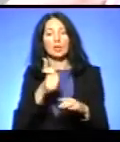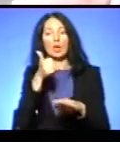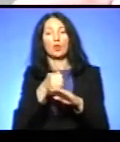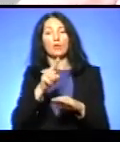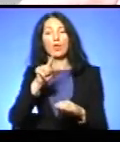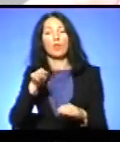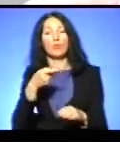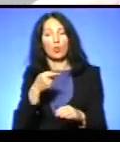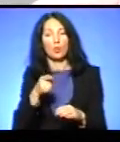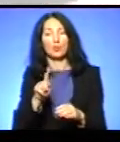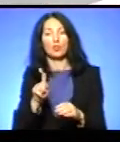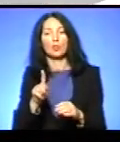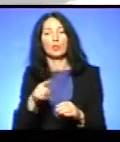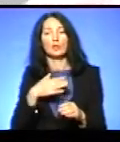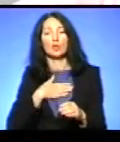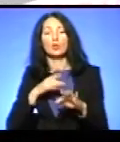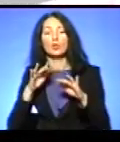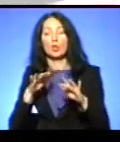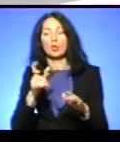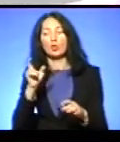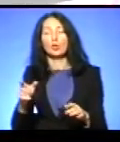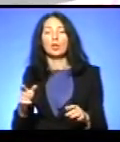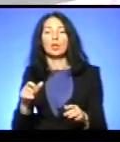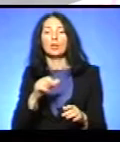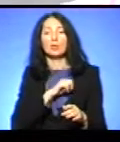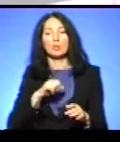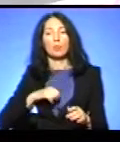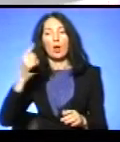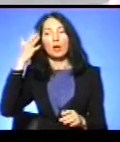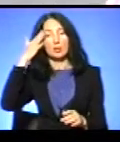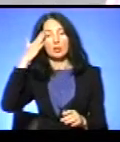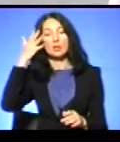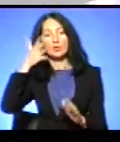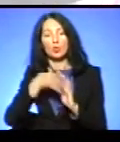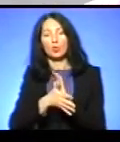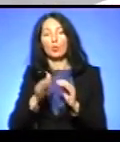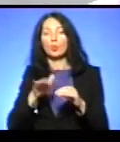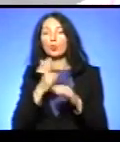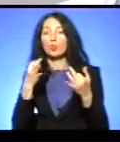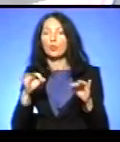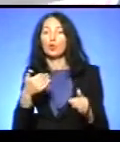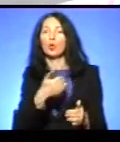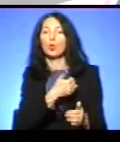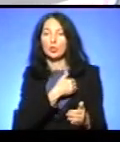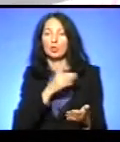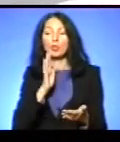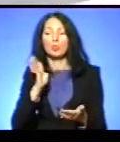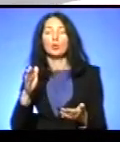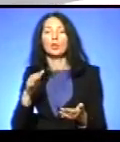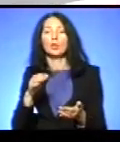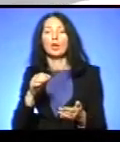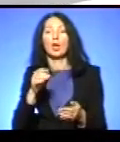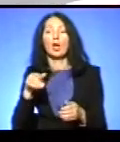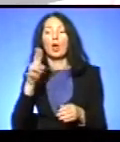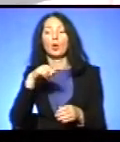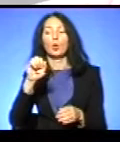нашої діяльності. Людина повинна свідомо і добровільно хотіти стати потенційним донором кісткового